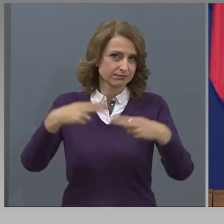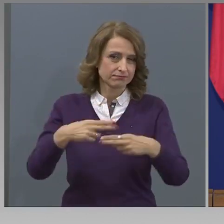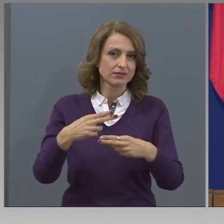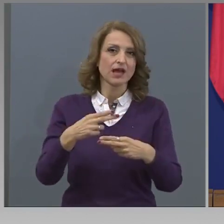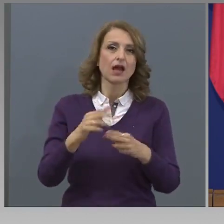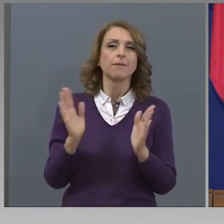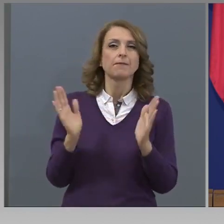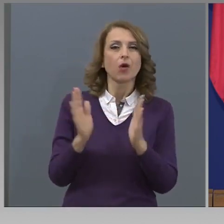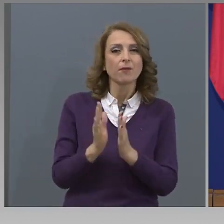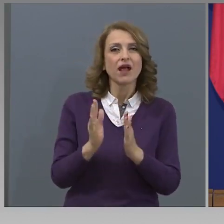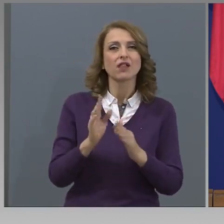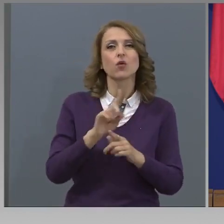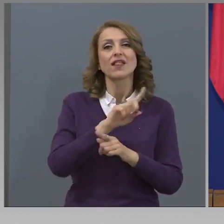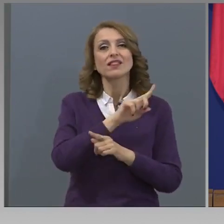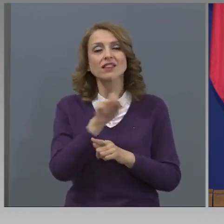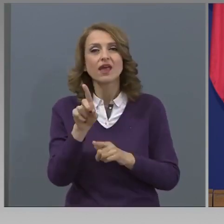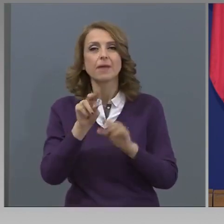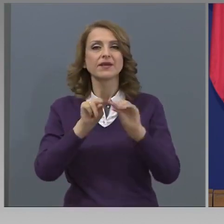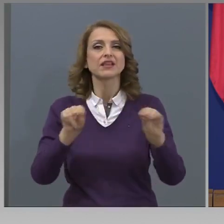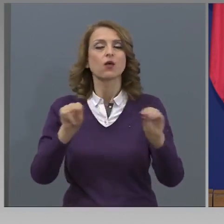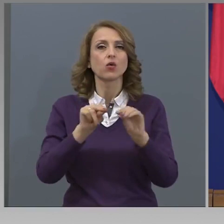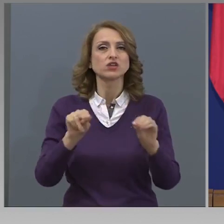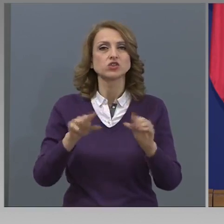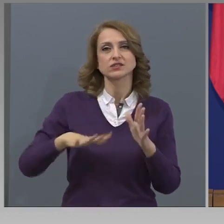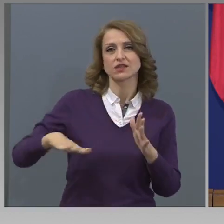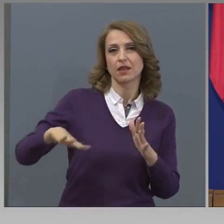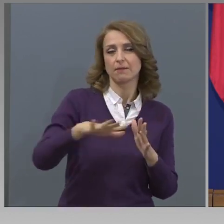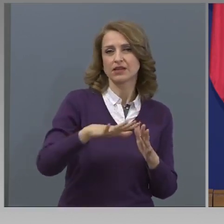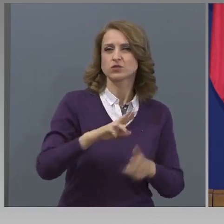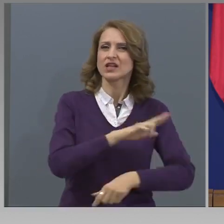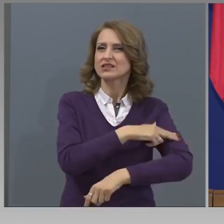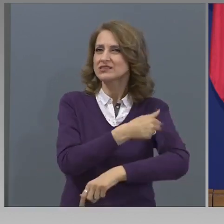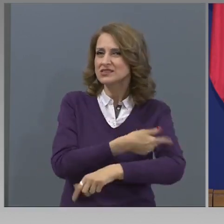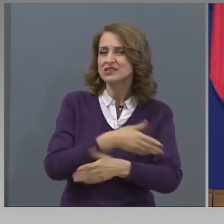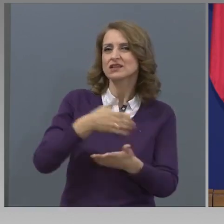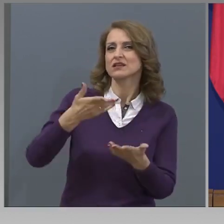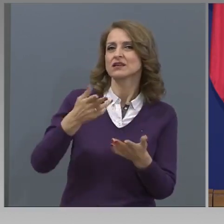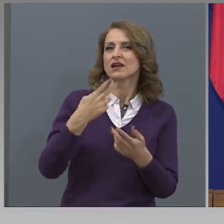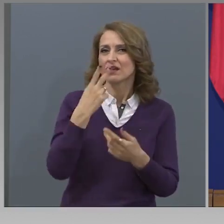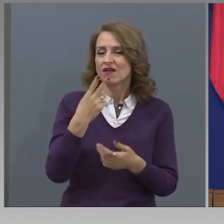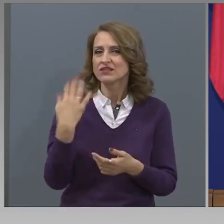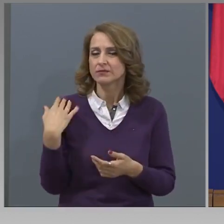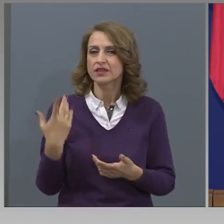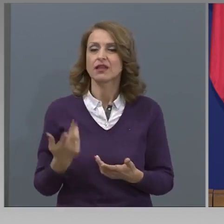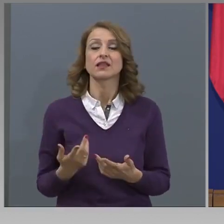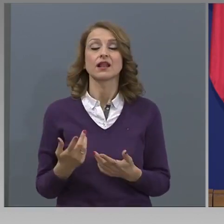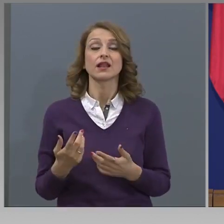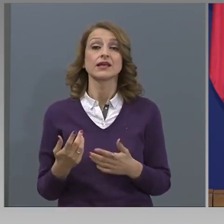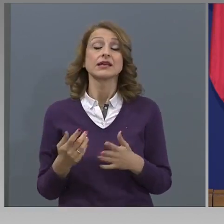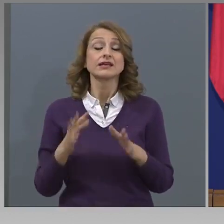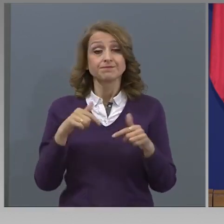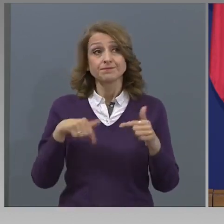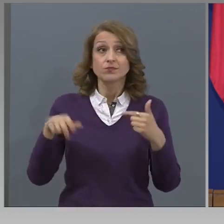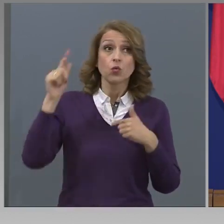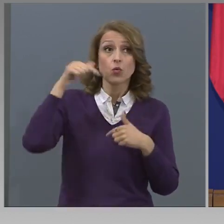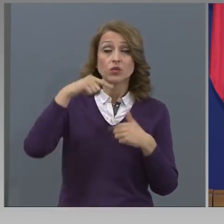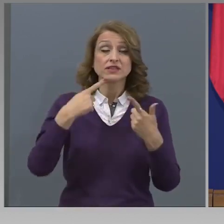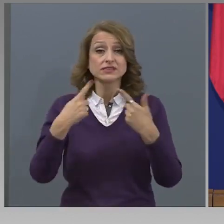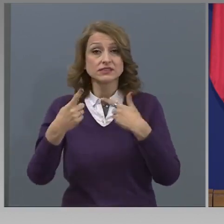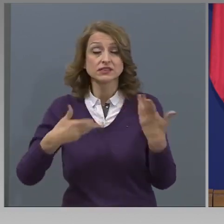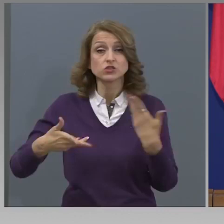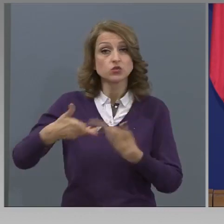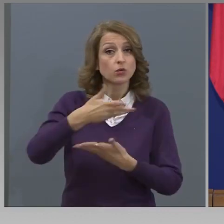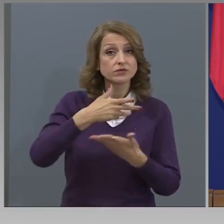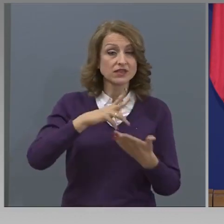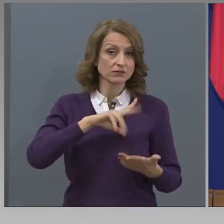той може да се изчерпа следващите дни. Това, което ще обсъдим утре и с социалните